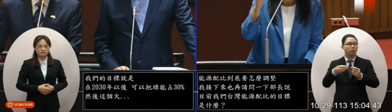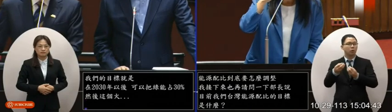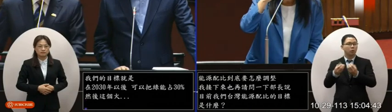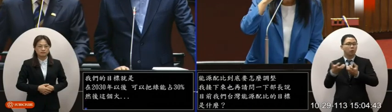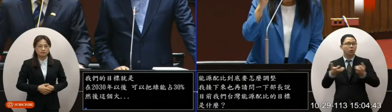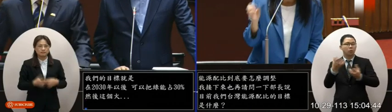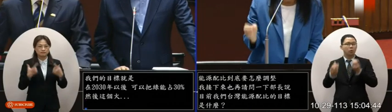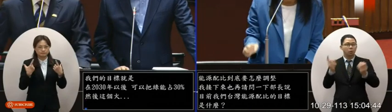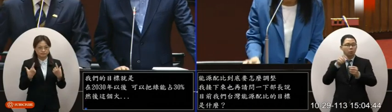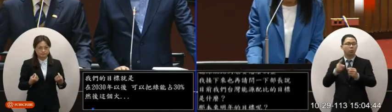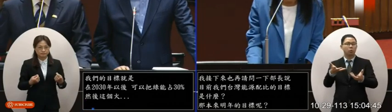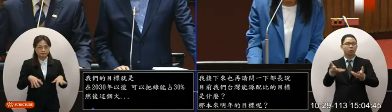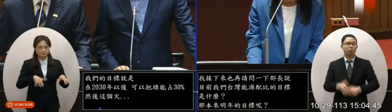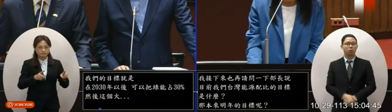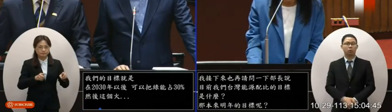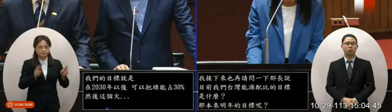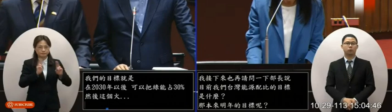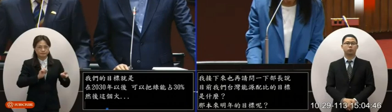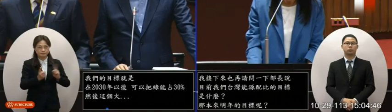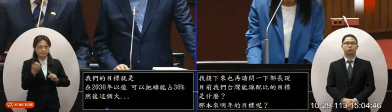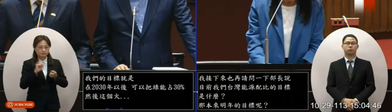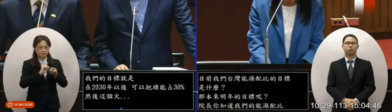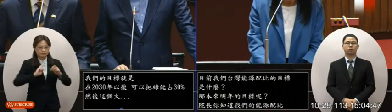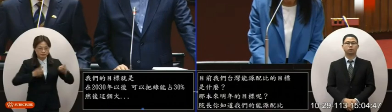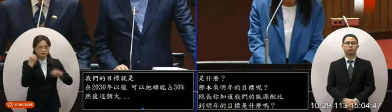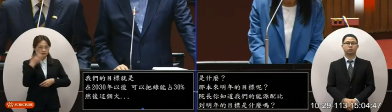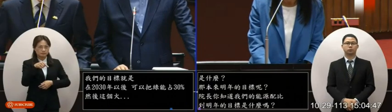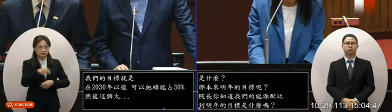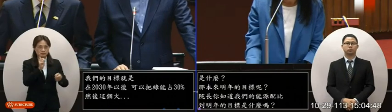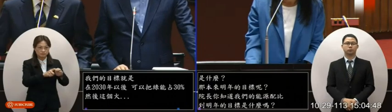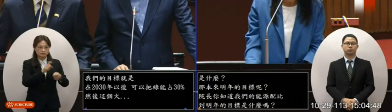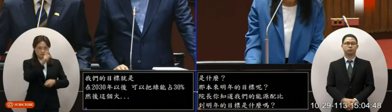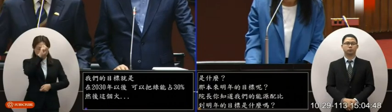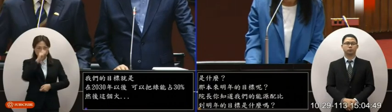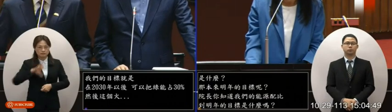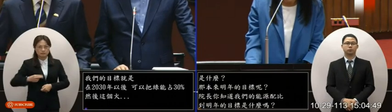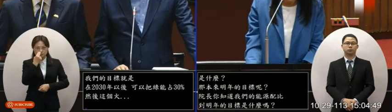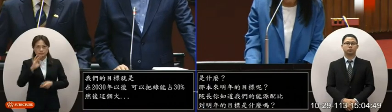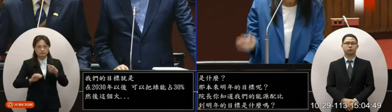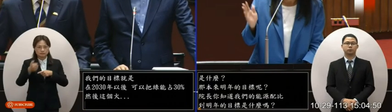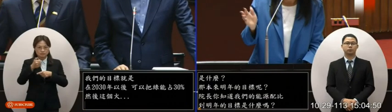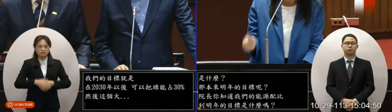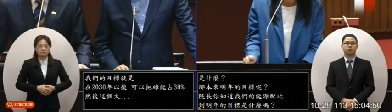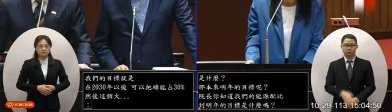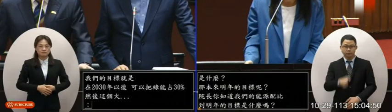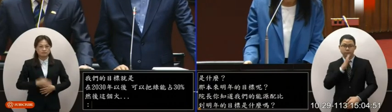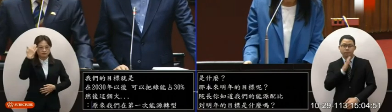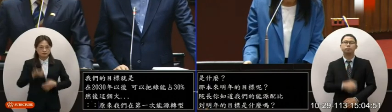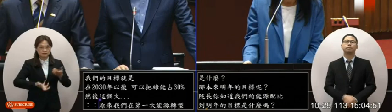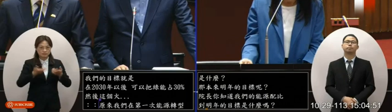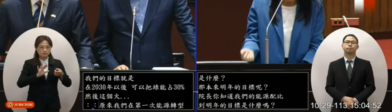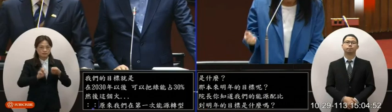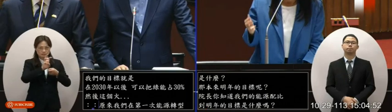是什麼嗎原來我們在第一次能源轉型我們希望是這個天然氣用50%煤用